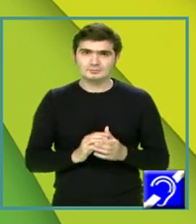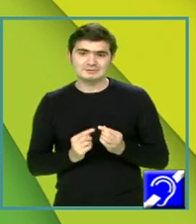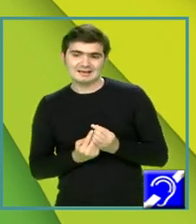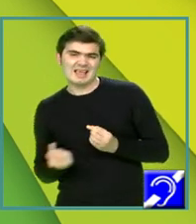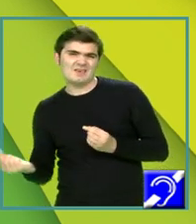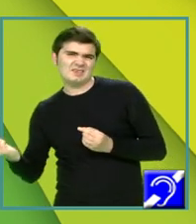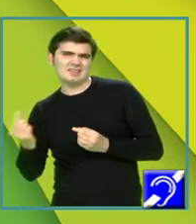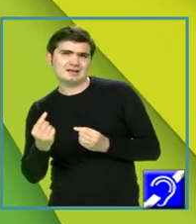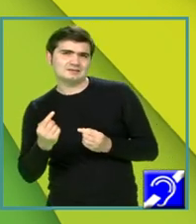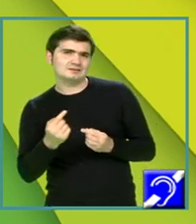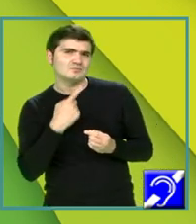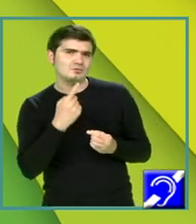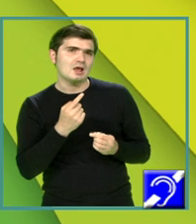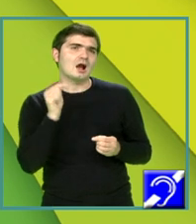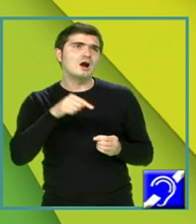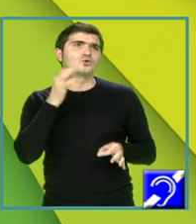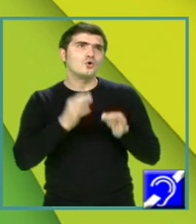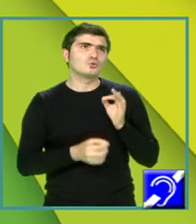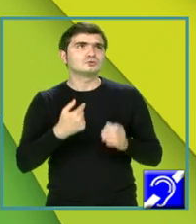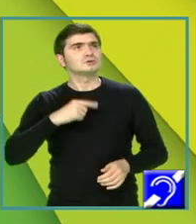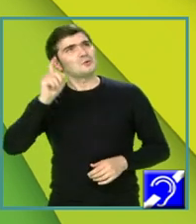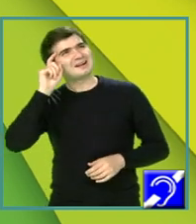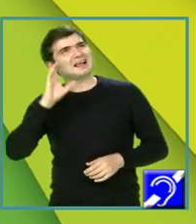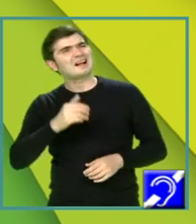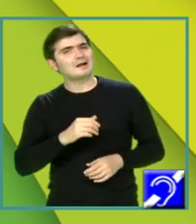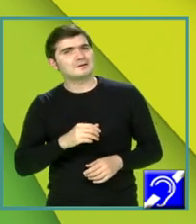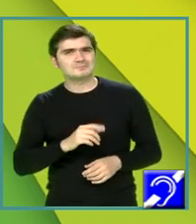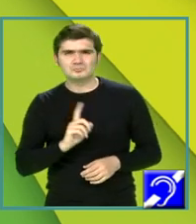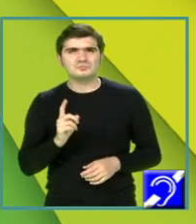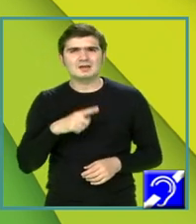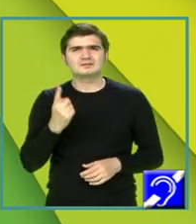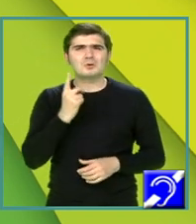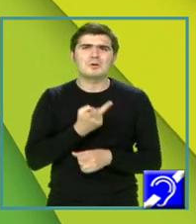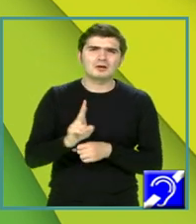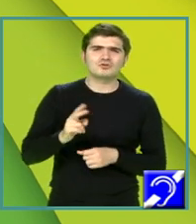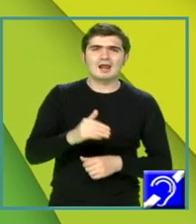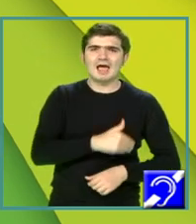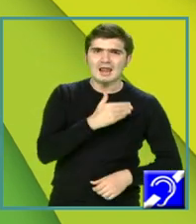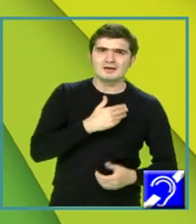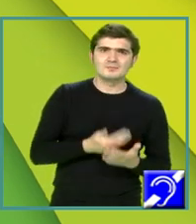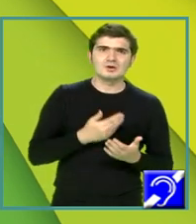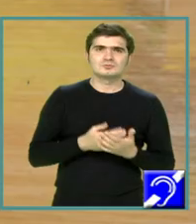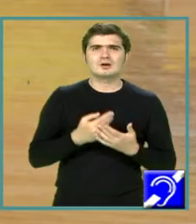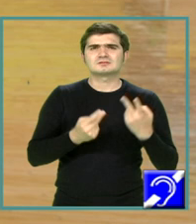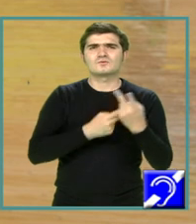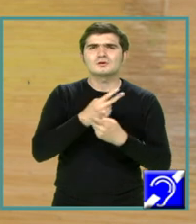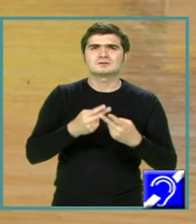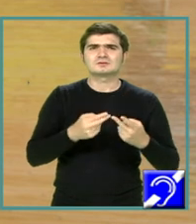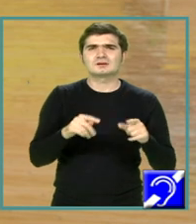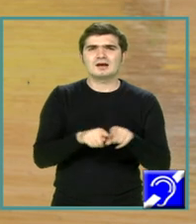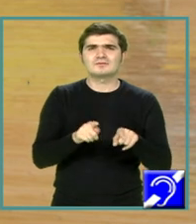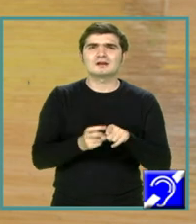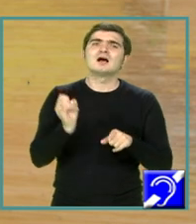formulările de tipul, în concluzie, eu cred că este una dintre metehnele elevilor de a folosi și în